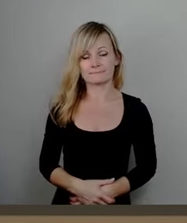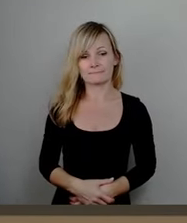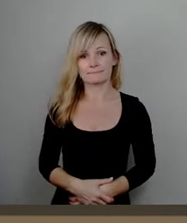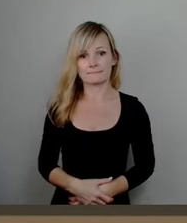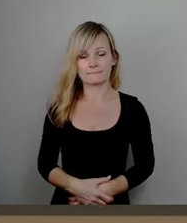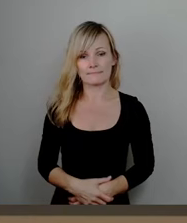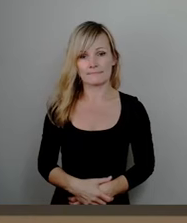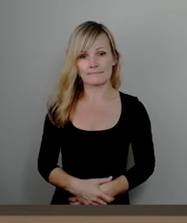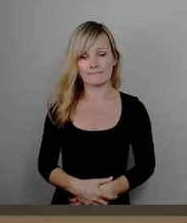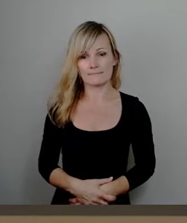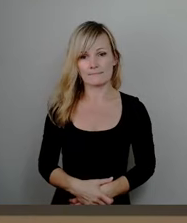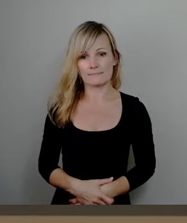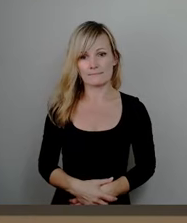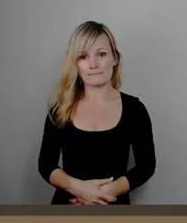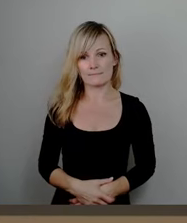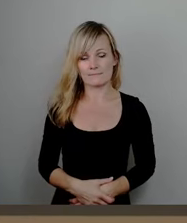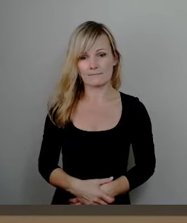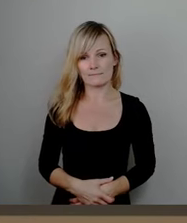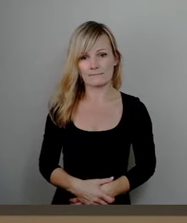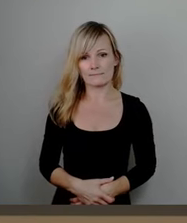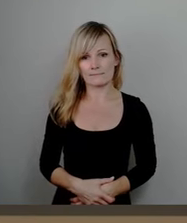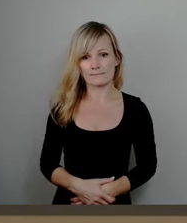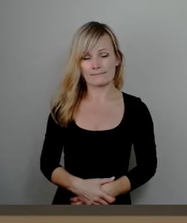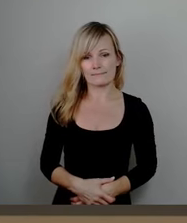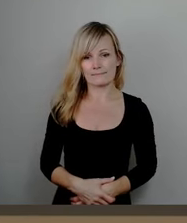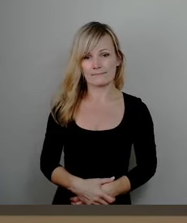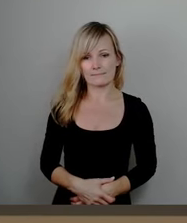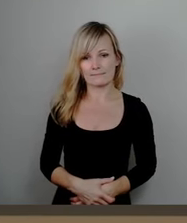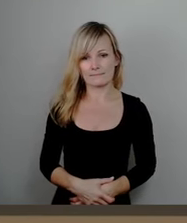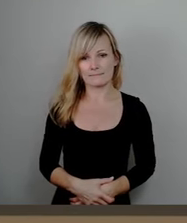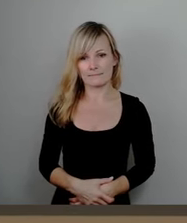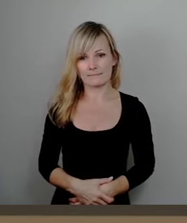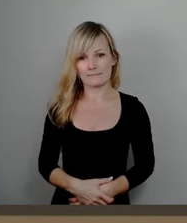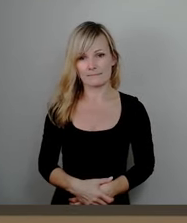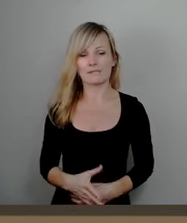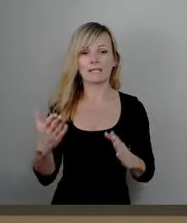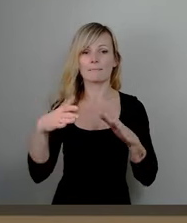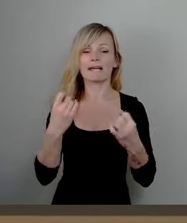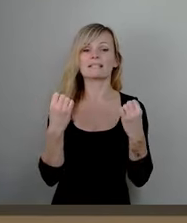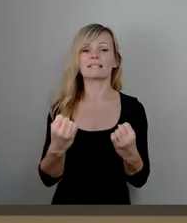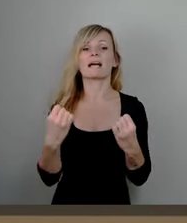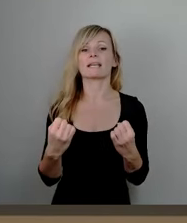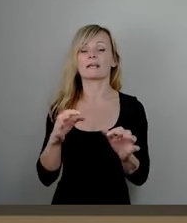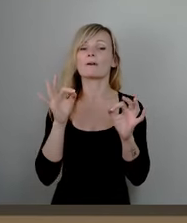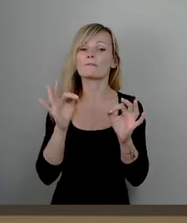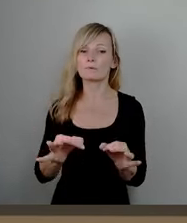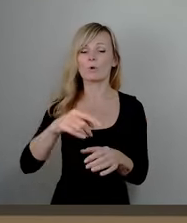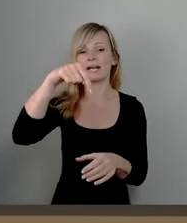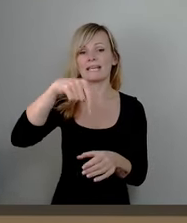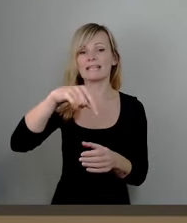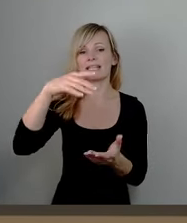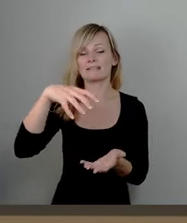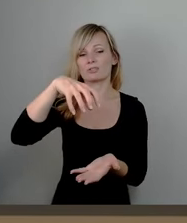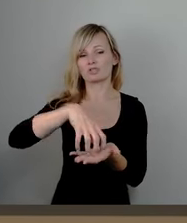festgelegt haben. Und da geht es um mehr Sicherheit für die Innenstadt, Einrichtung der Citywache auf der Prager